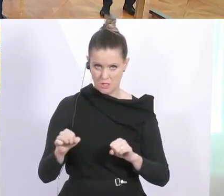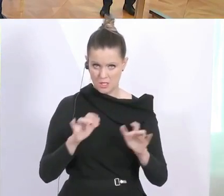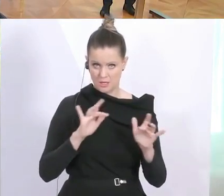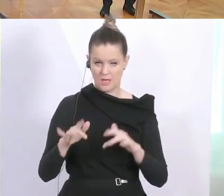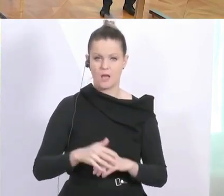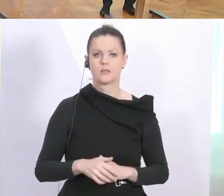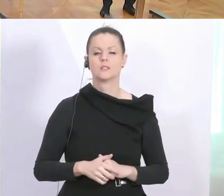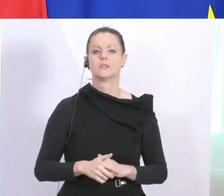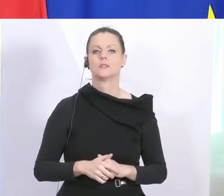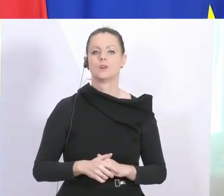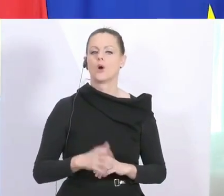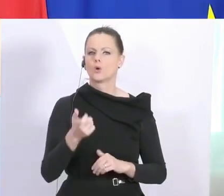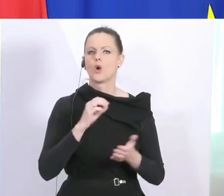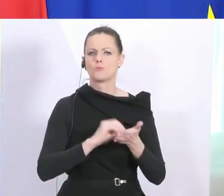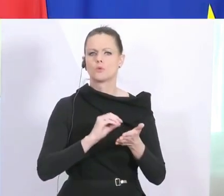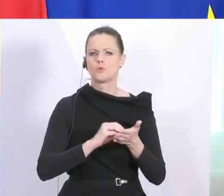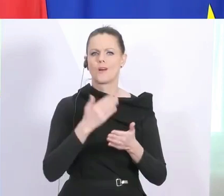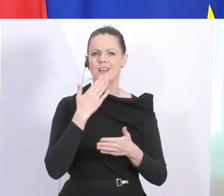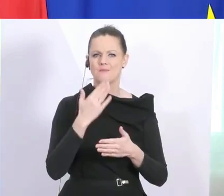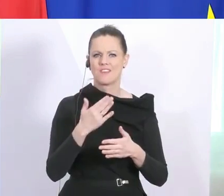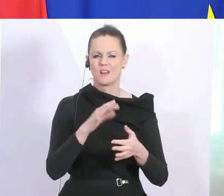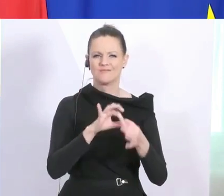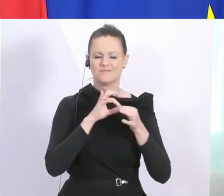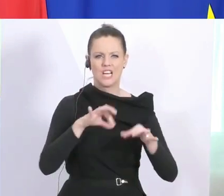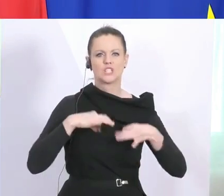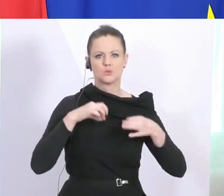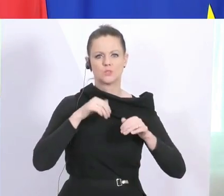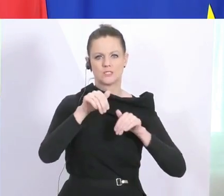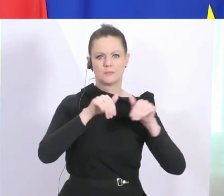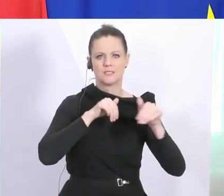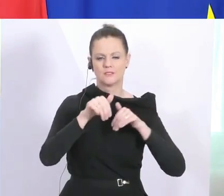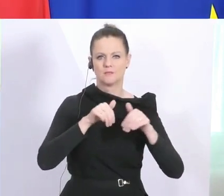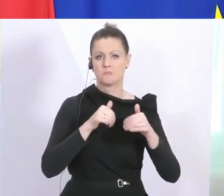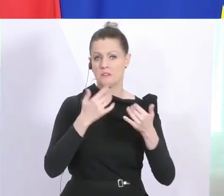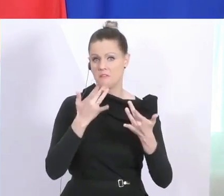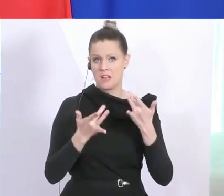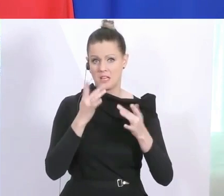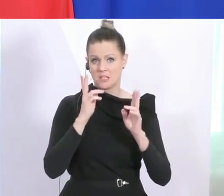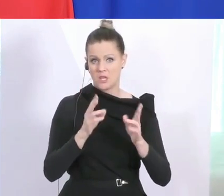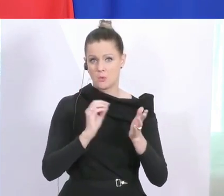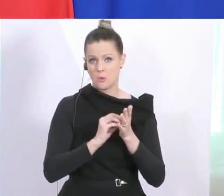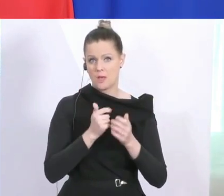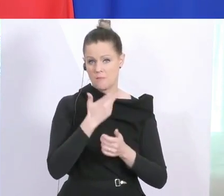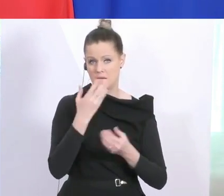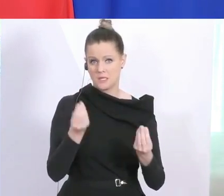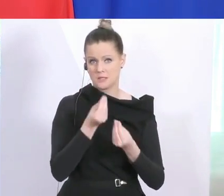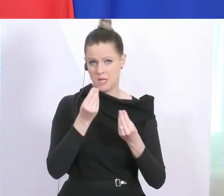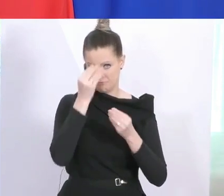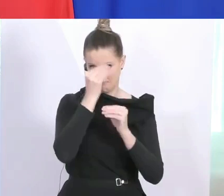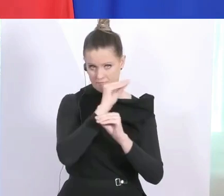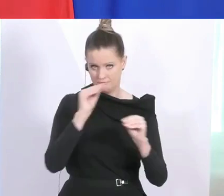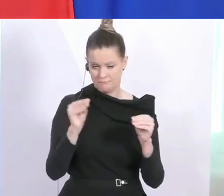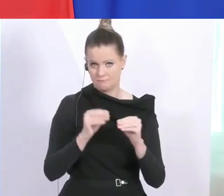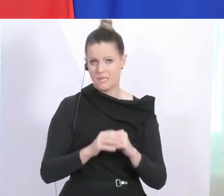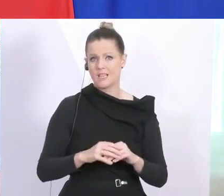Empfehlungen noch geben seitens des Gesundheitsministeriums. Vielleicht kann der Gesundheitsminister noch ein paar Worte dazu sagen. Aber